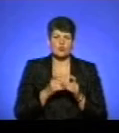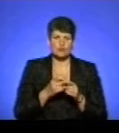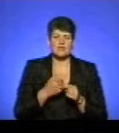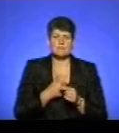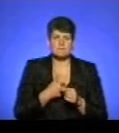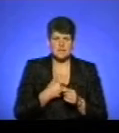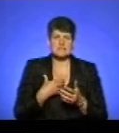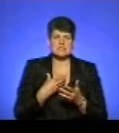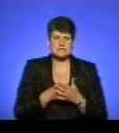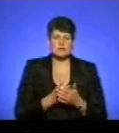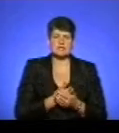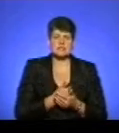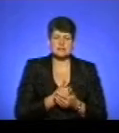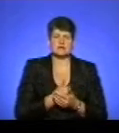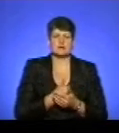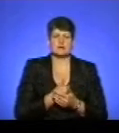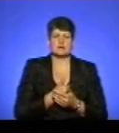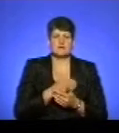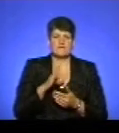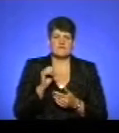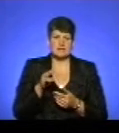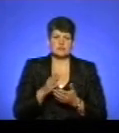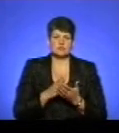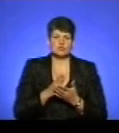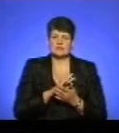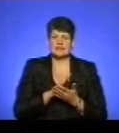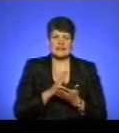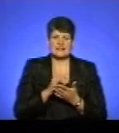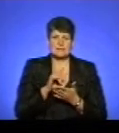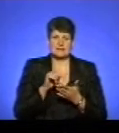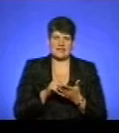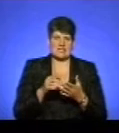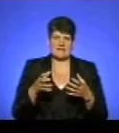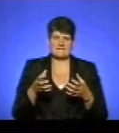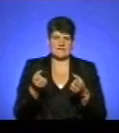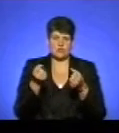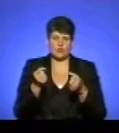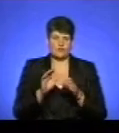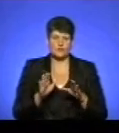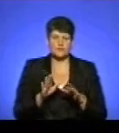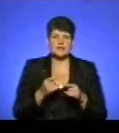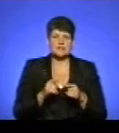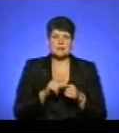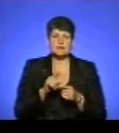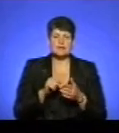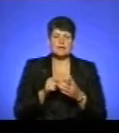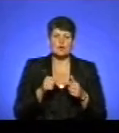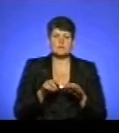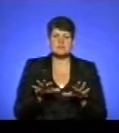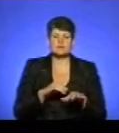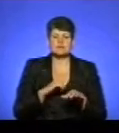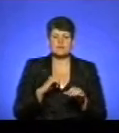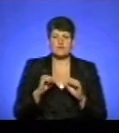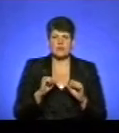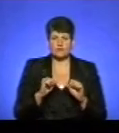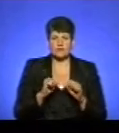ми своєю ініціативою, хоч ветеринарна служба, але не є питання відлову, це питання органів місцевого самоврядування. Але